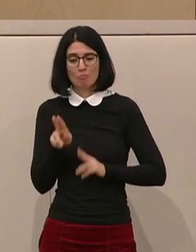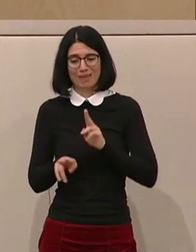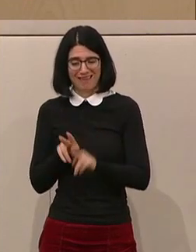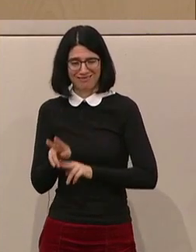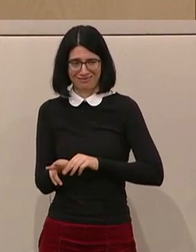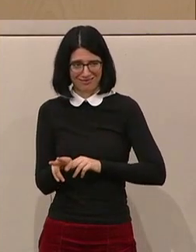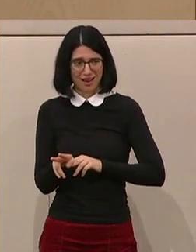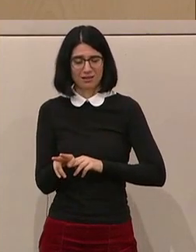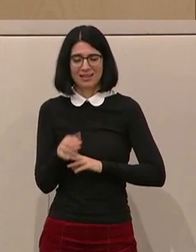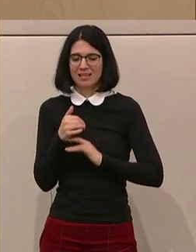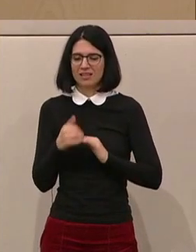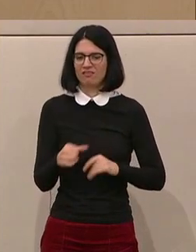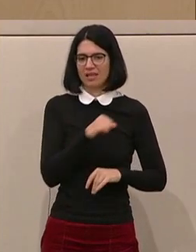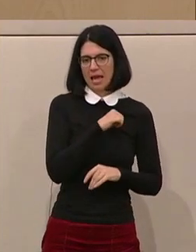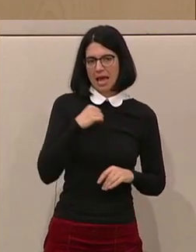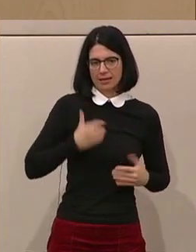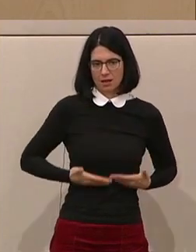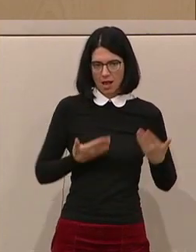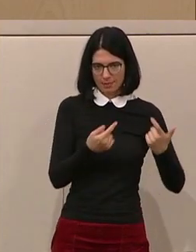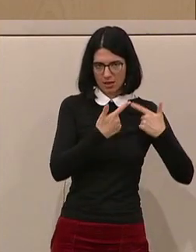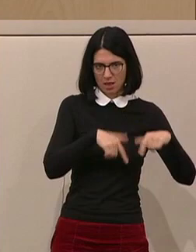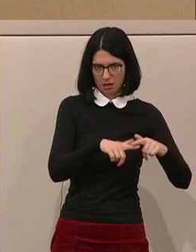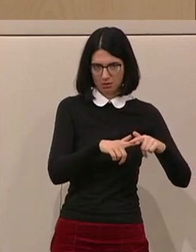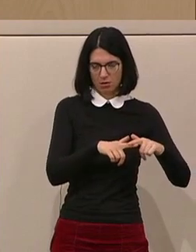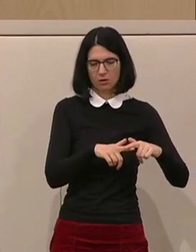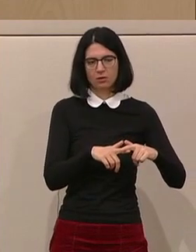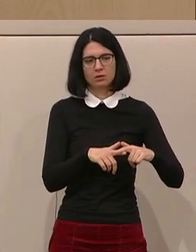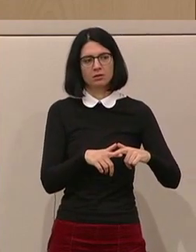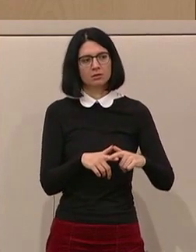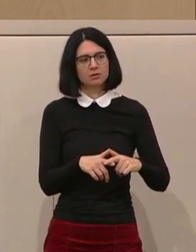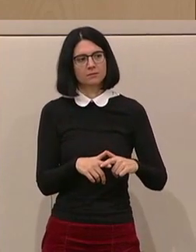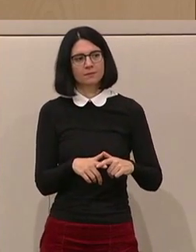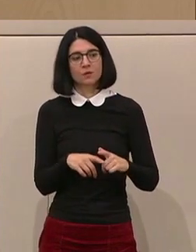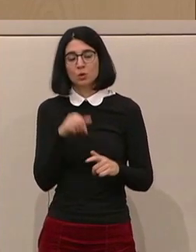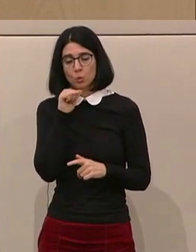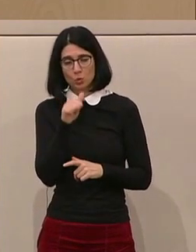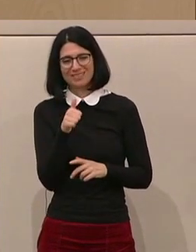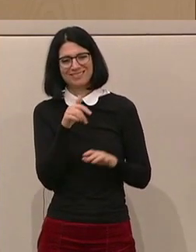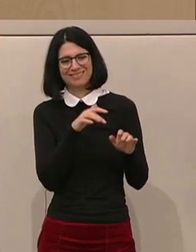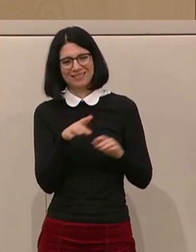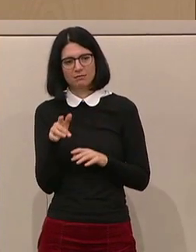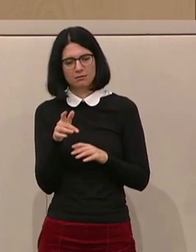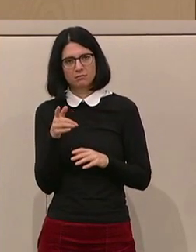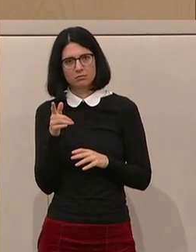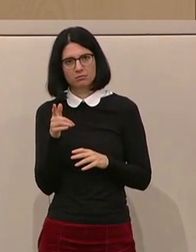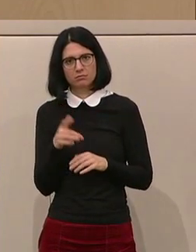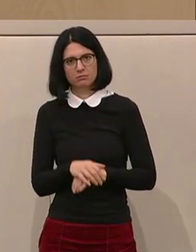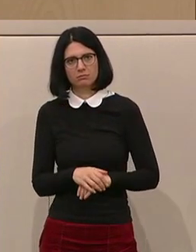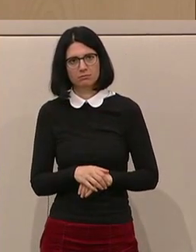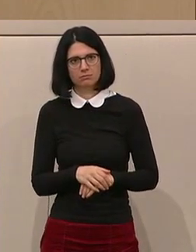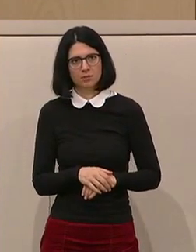müssen, wie sie im Land leben und nicht, wie das in Zugang in Frankreich